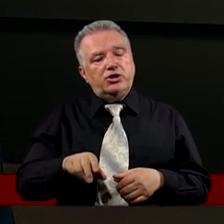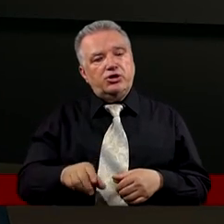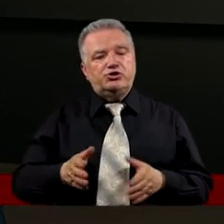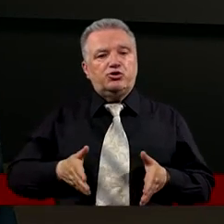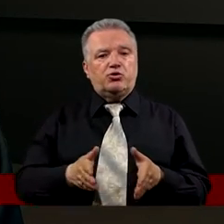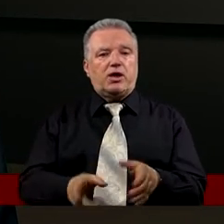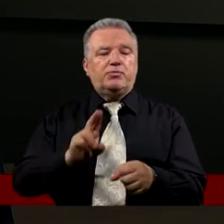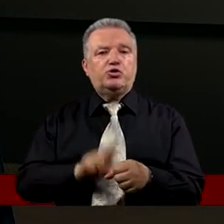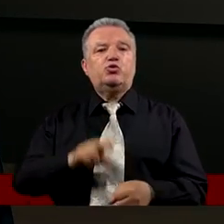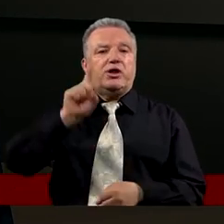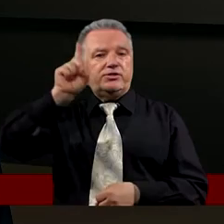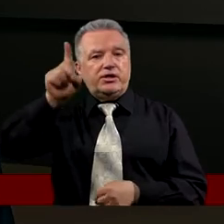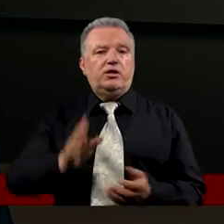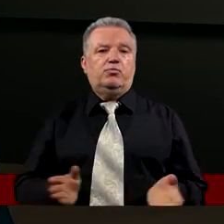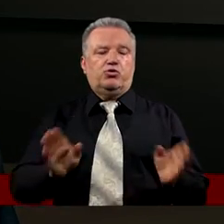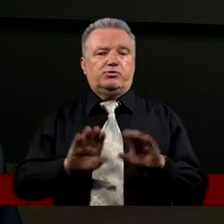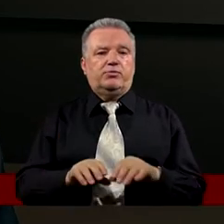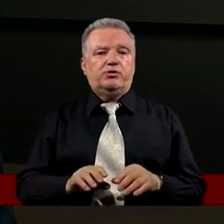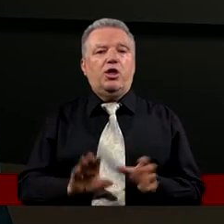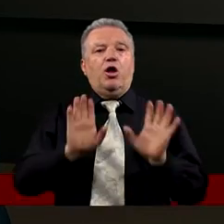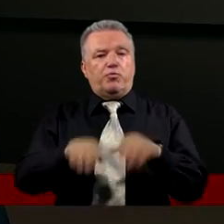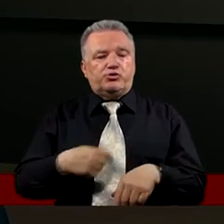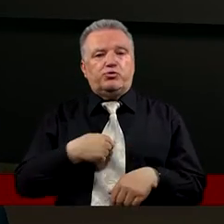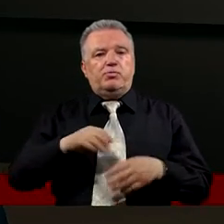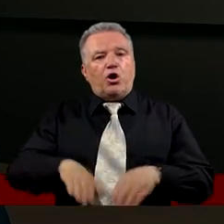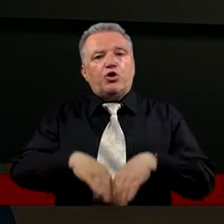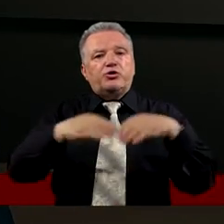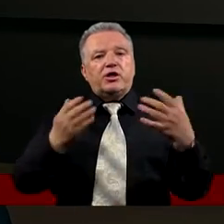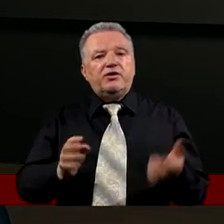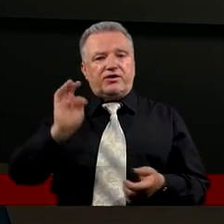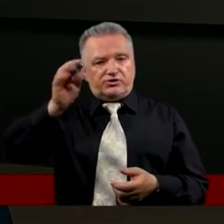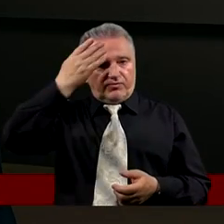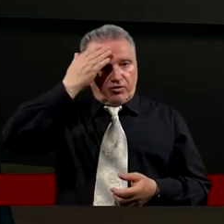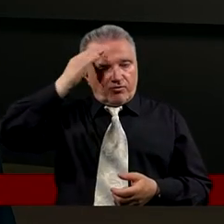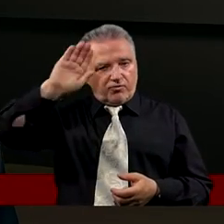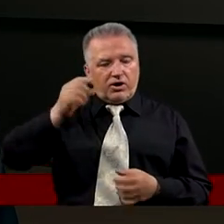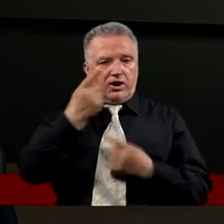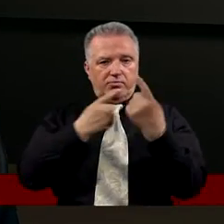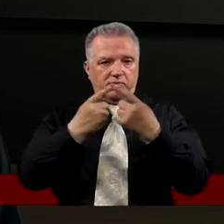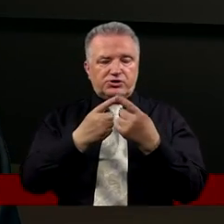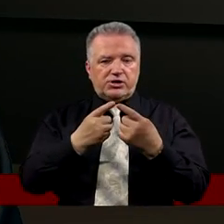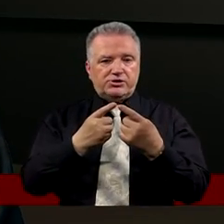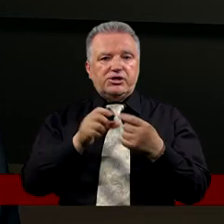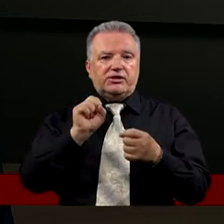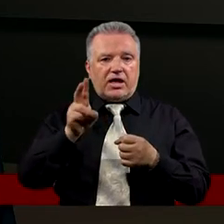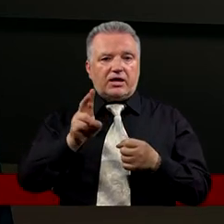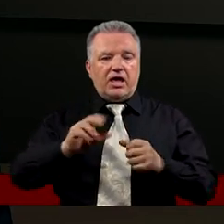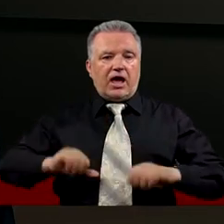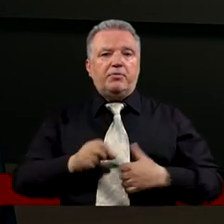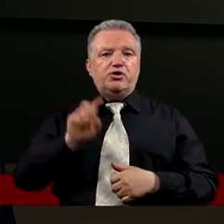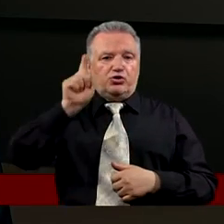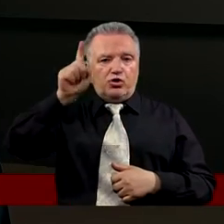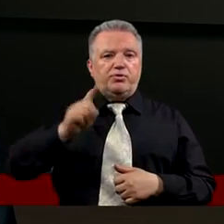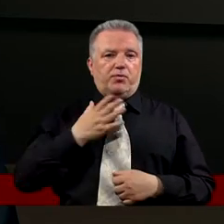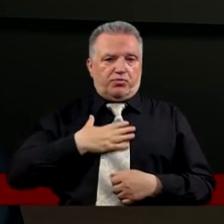Które Ty błogosławisz Pozwól mi odkrywać Twoją wolę Myśleć W sposób Który się Tobie podoba I